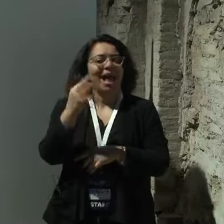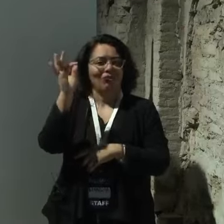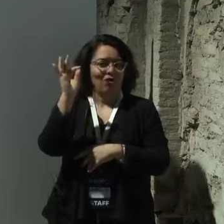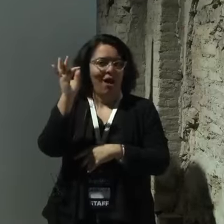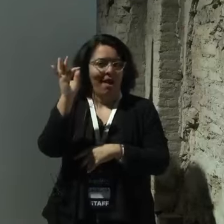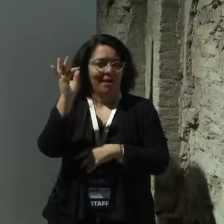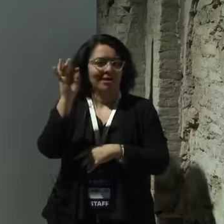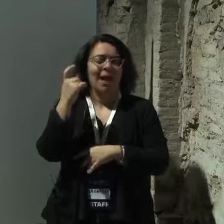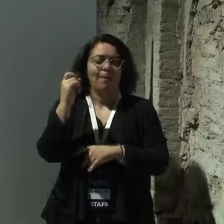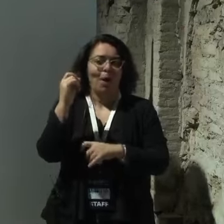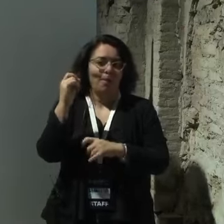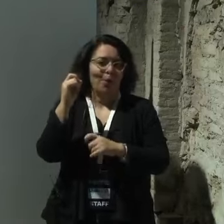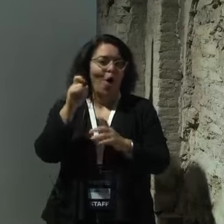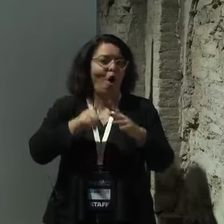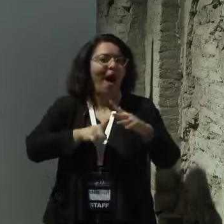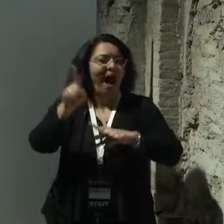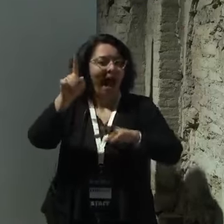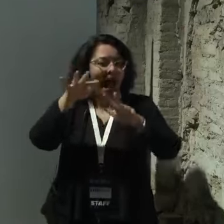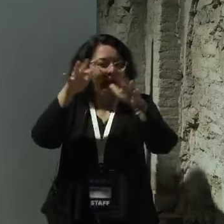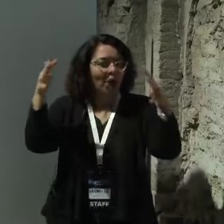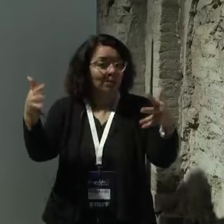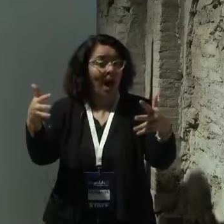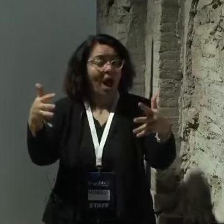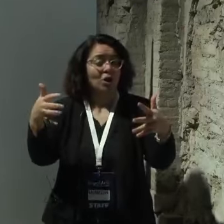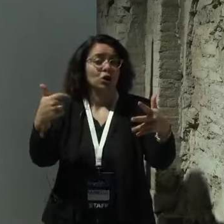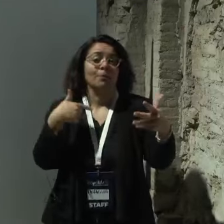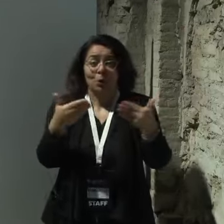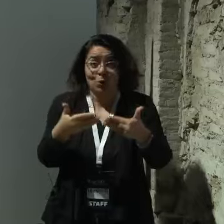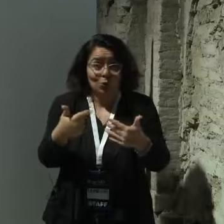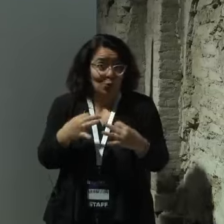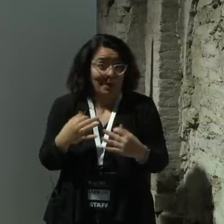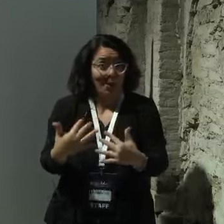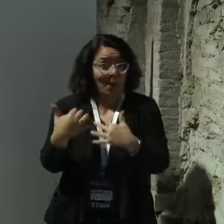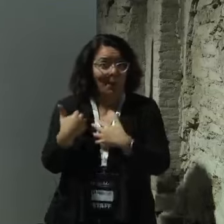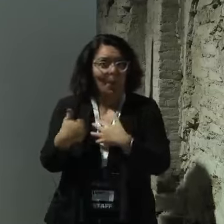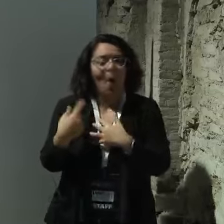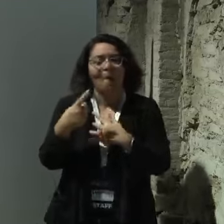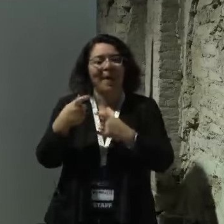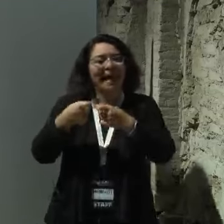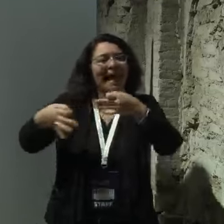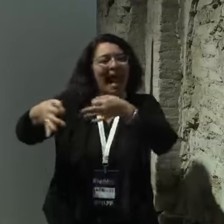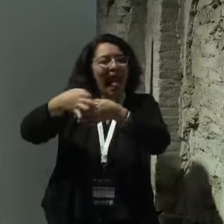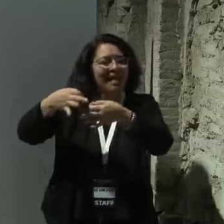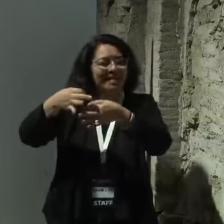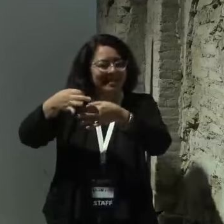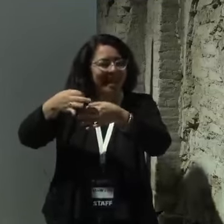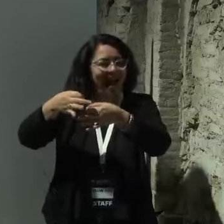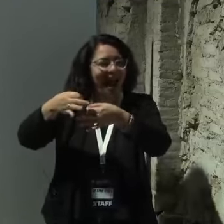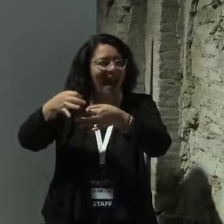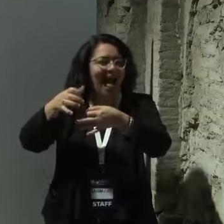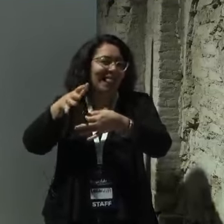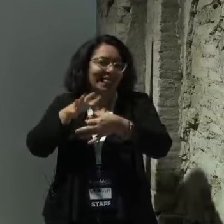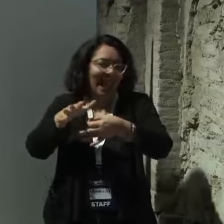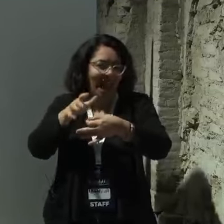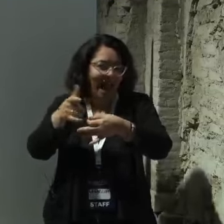campo dell'aerospazio e io tra i miei studi che riguardano la nostra galassia, la Milky Way a parte i